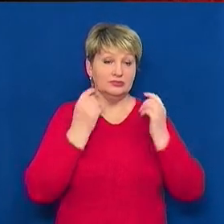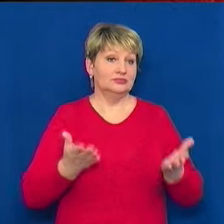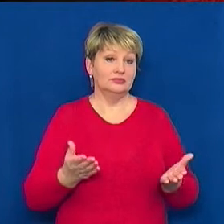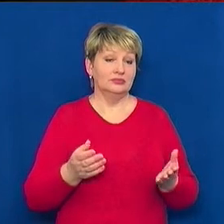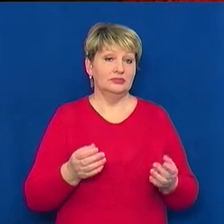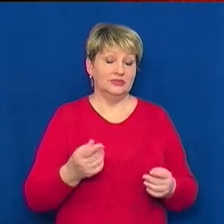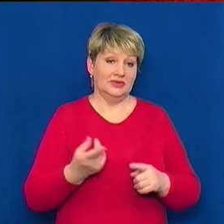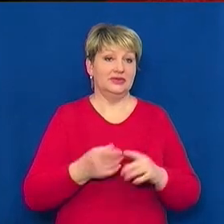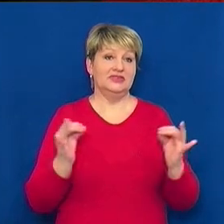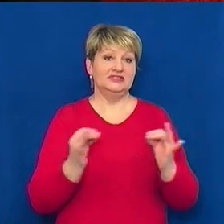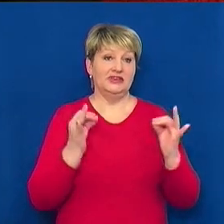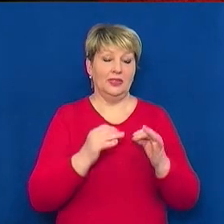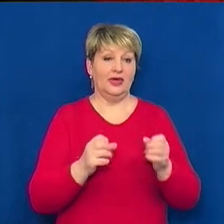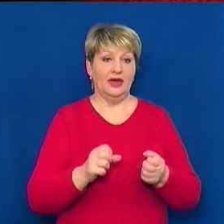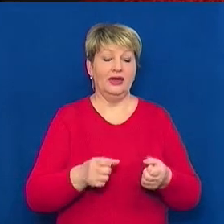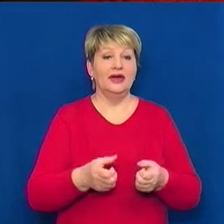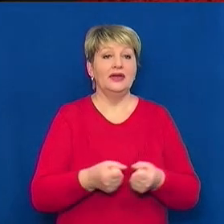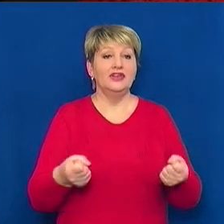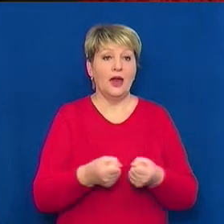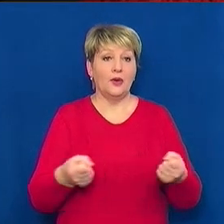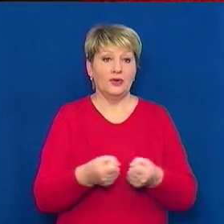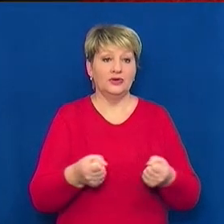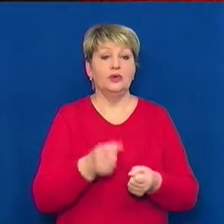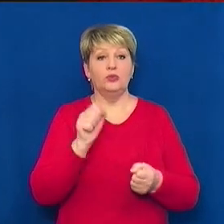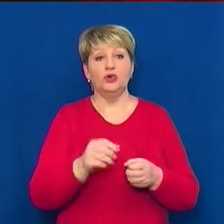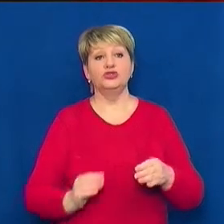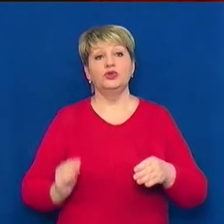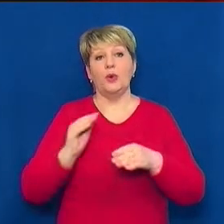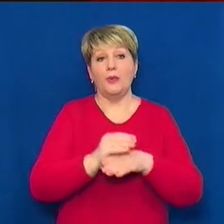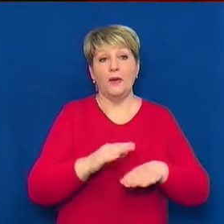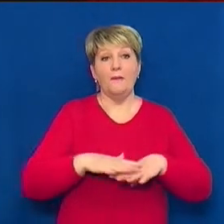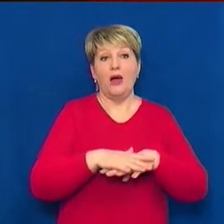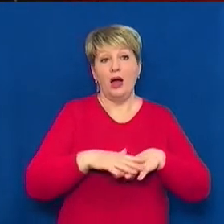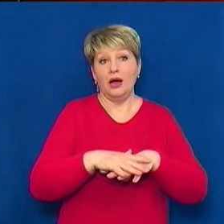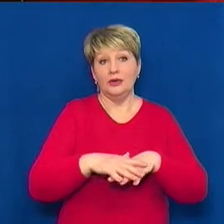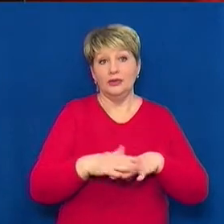цікава, трикотажна. Можна сюди додатково теж покласти марлю. Вона виглядає отак.